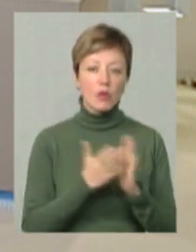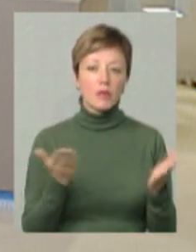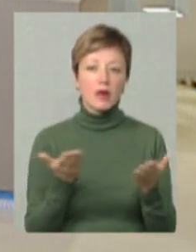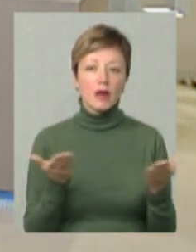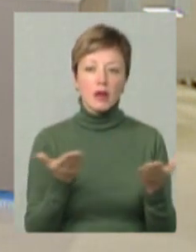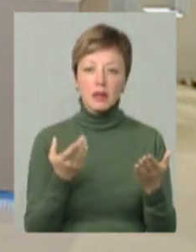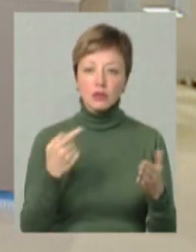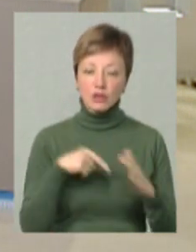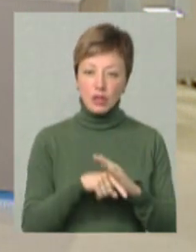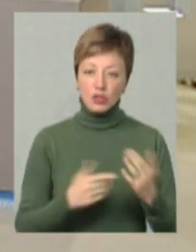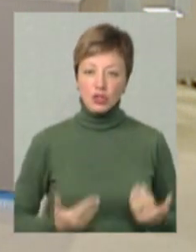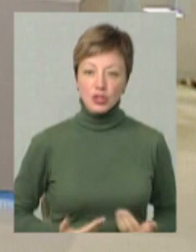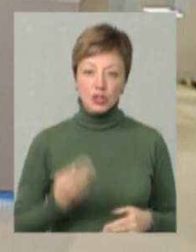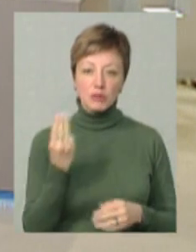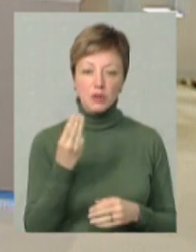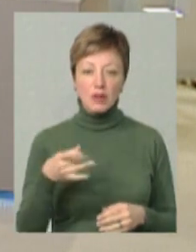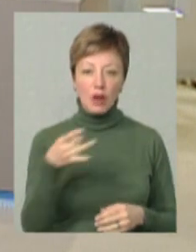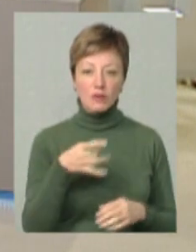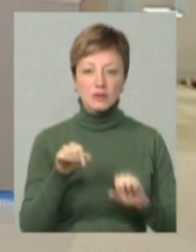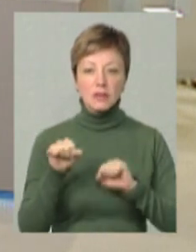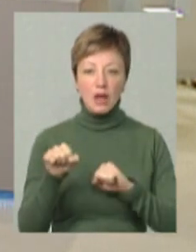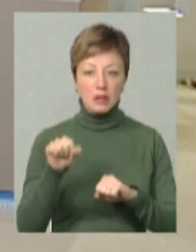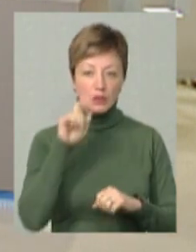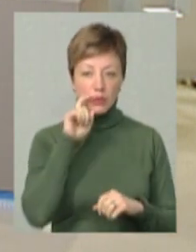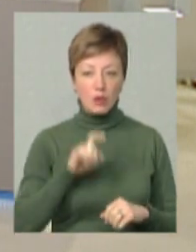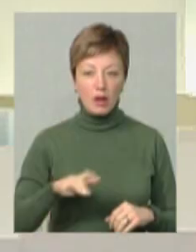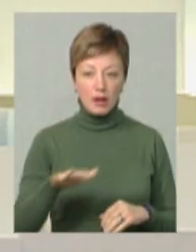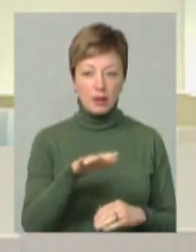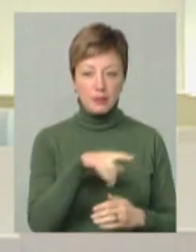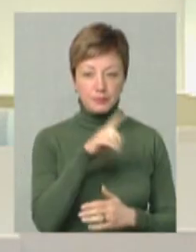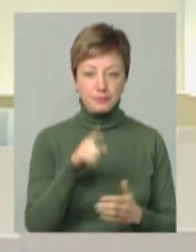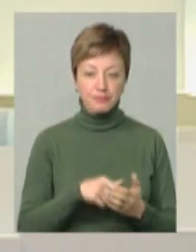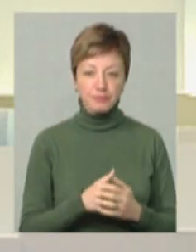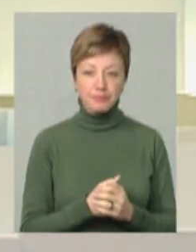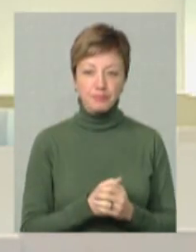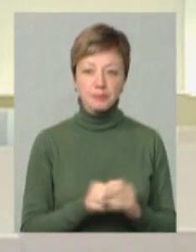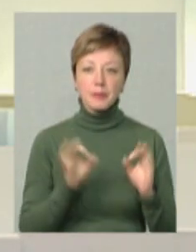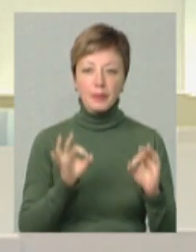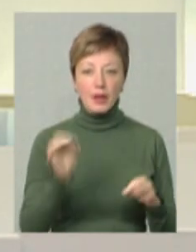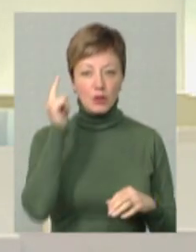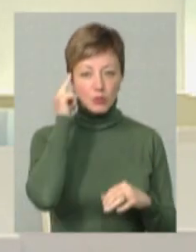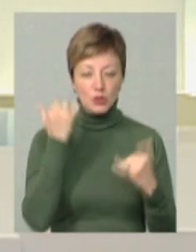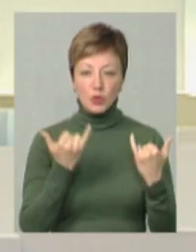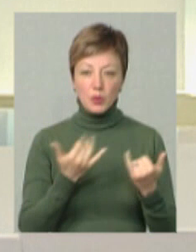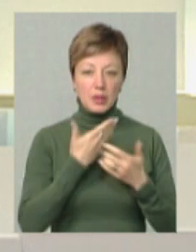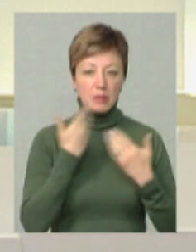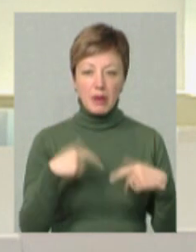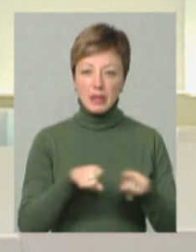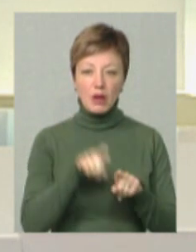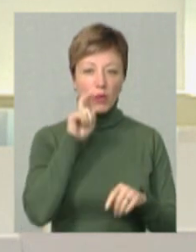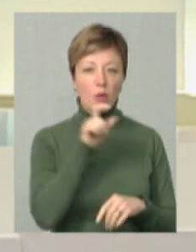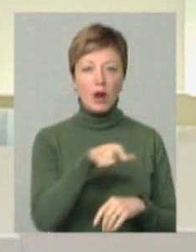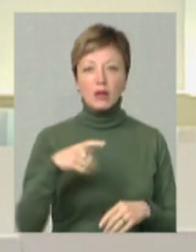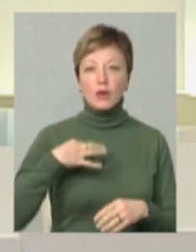жителів Шепетівського району у захисті нашої країни? Ну, насправді, я думаю, що сьогодні немає тих українців, які